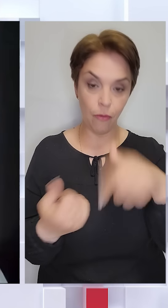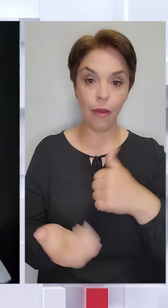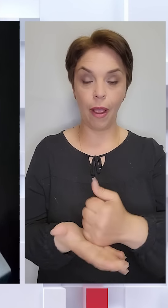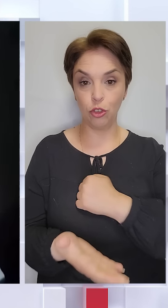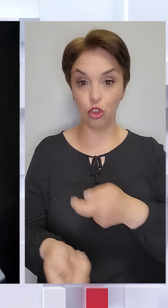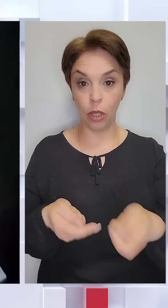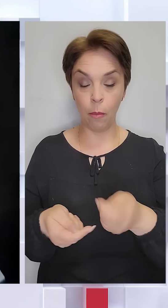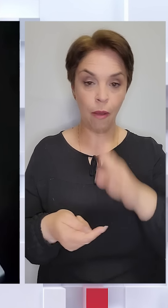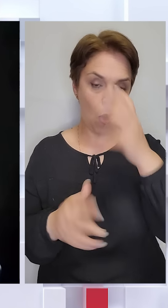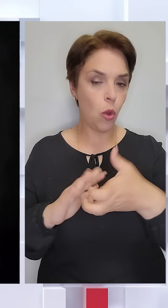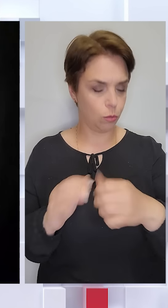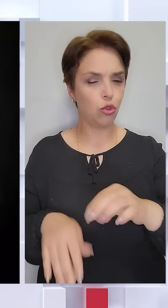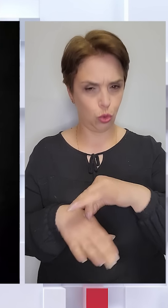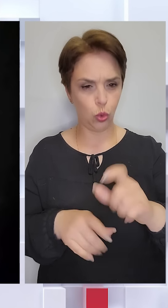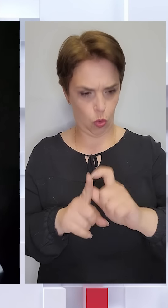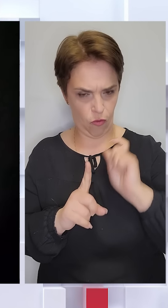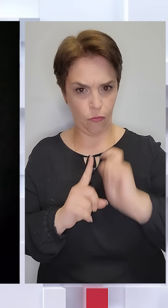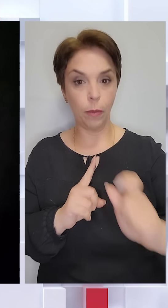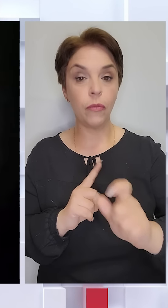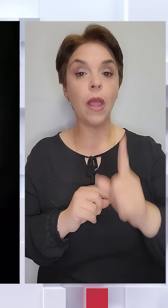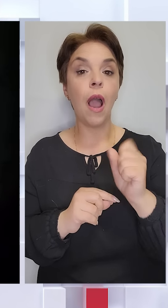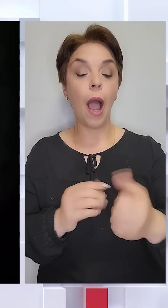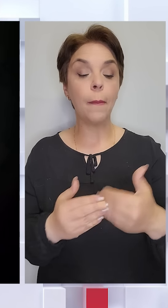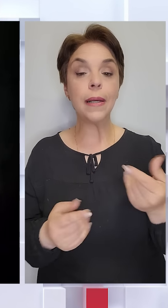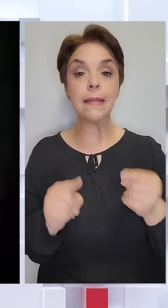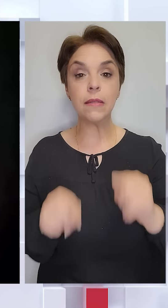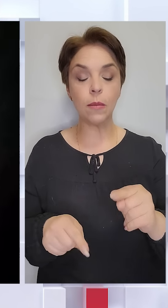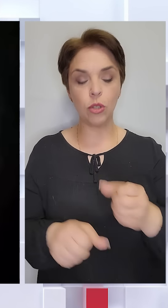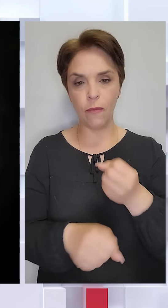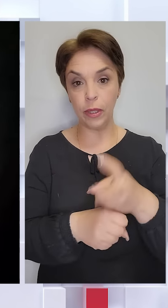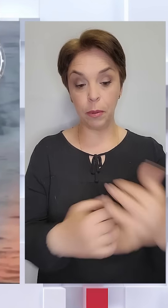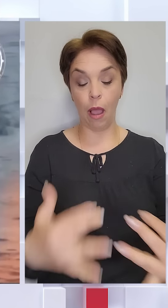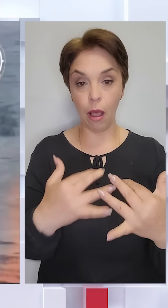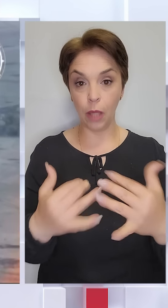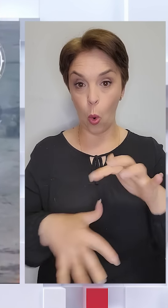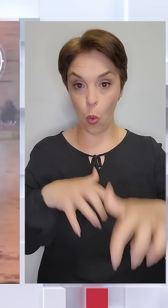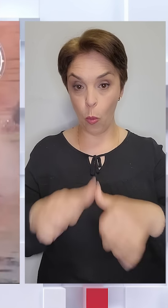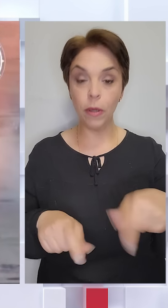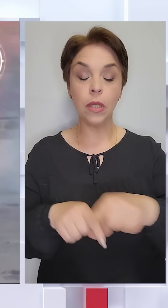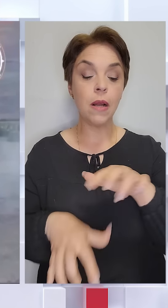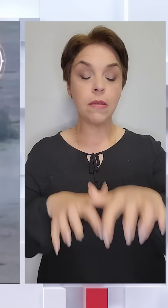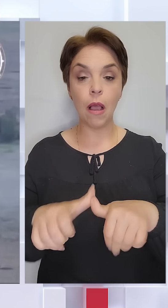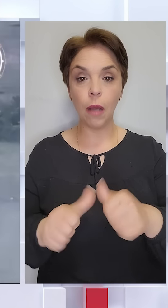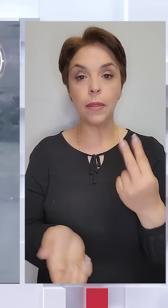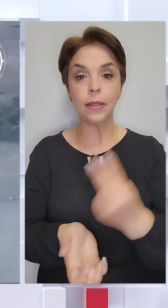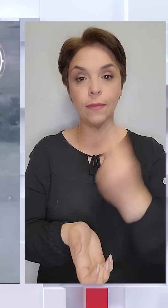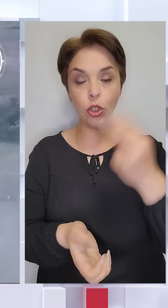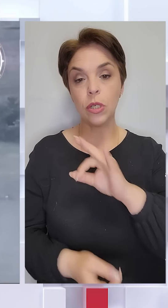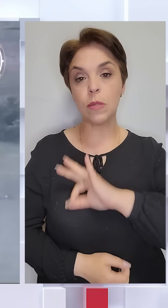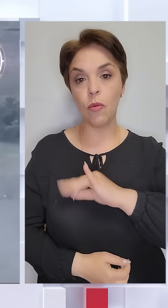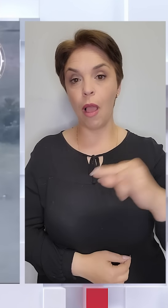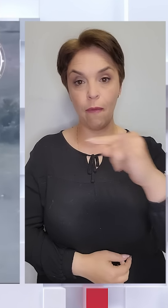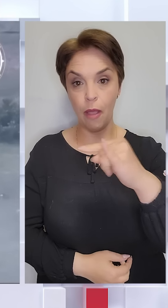Ворог отримує жорстоку відсіч, а перед цим вже відбито атаку окупантів. Також загарбники двічі задіювали